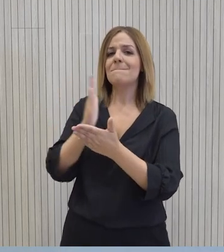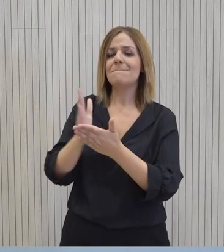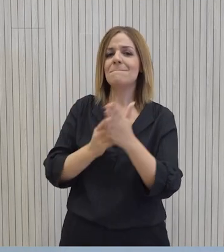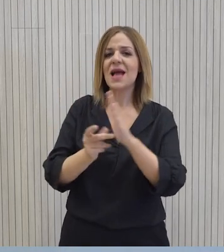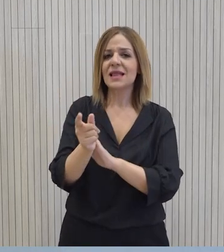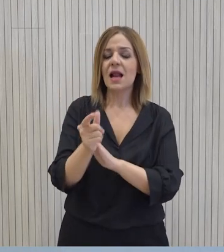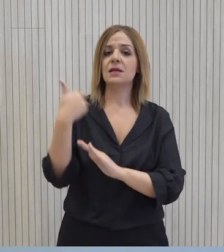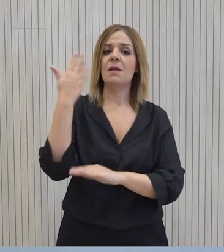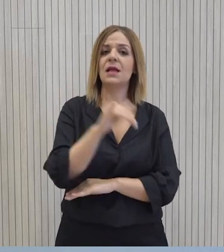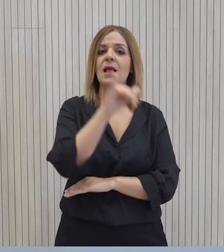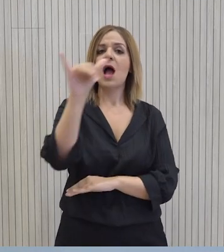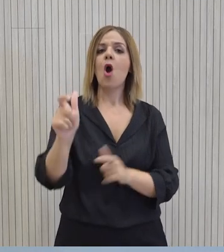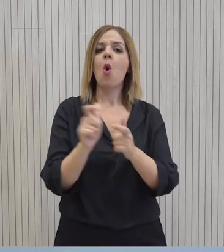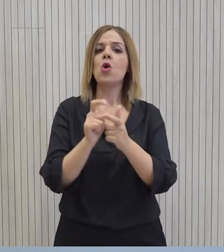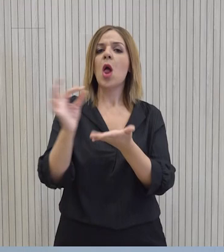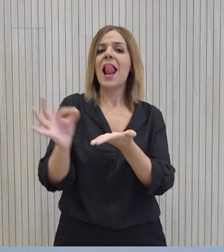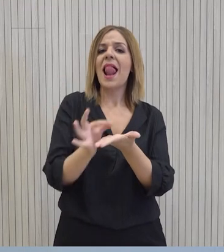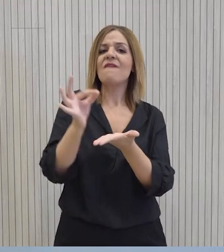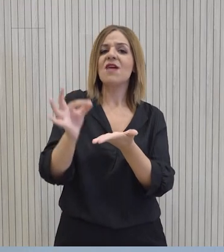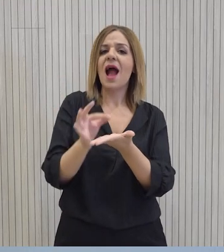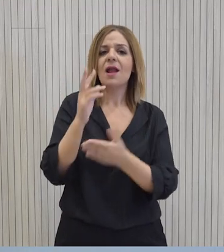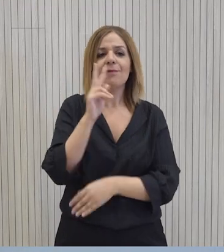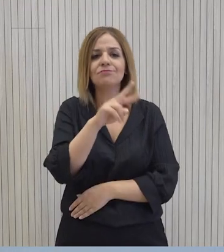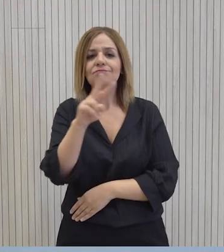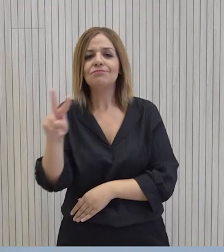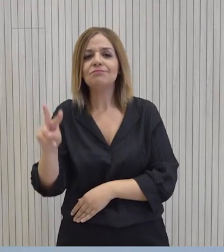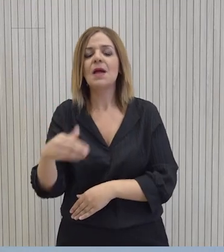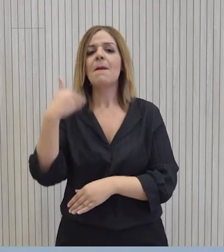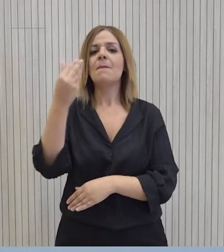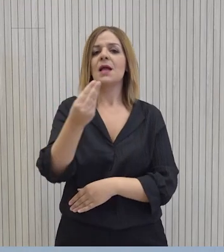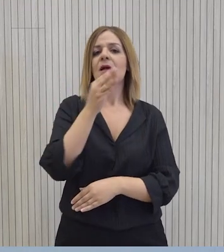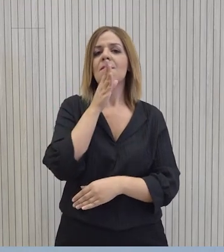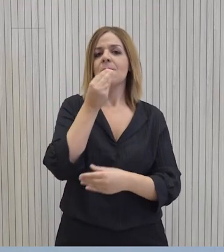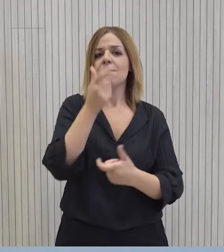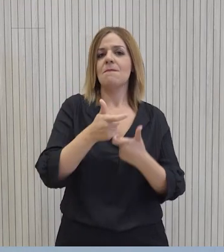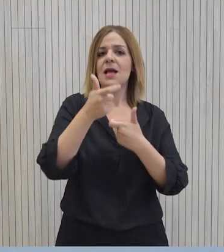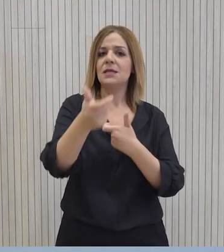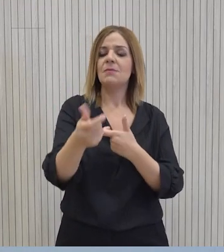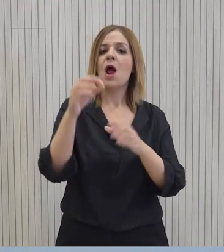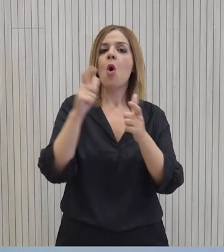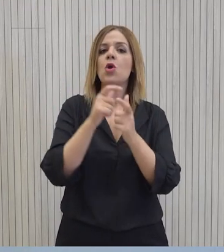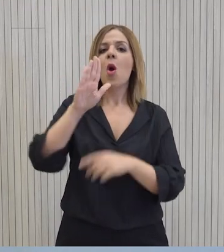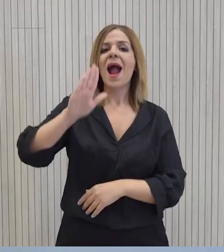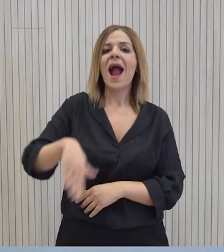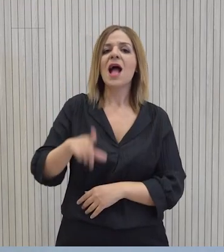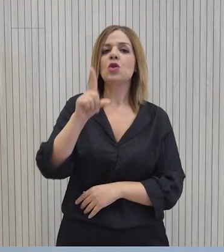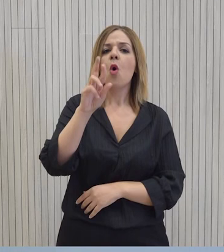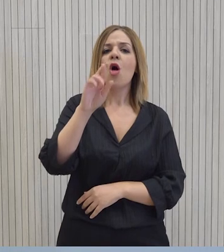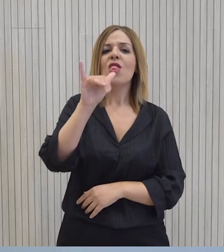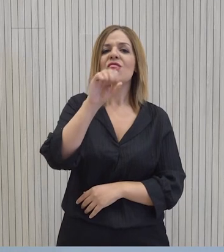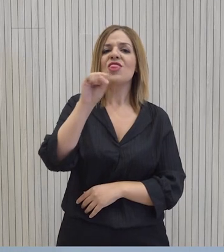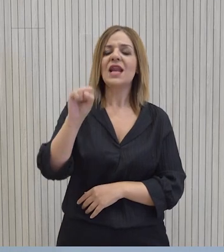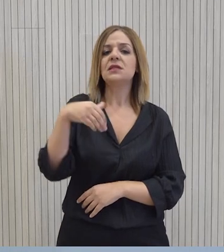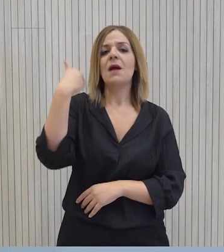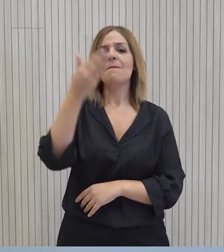Ακολούθως θα μεταβεί στο χωριό Λεύκαρα, όπου και θα ξαναγηθεί, ενώ θα ακολουθήσει γεύμα των δύο πρόεδρων στο χωριό Κάτου Δρύς, πρωτού ο πρόεδρος